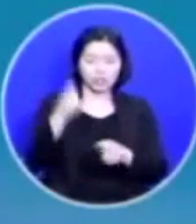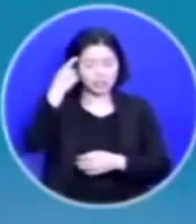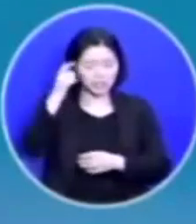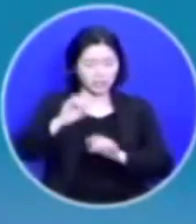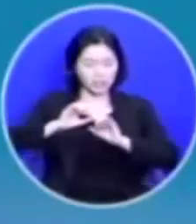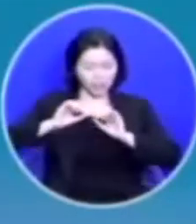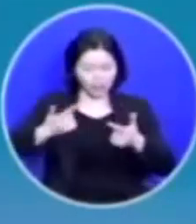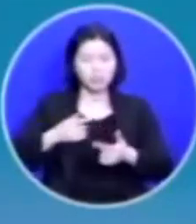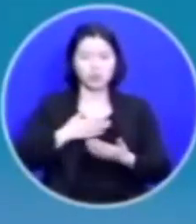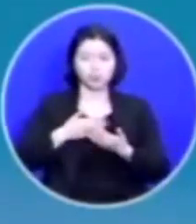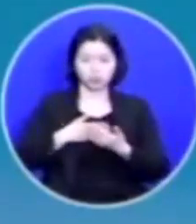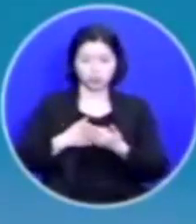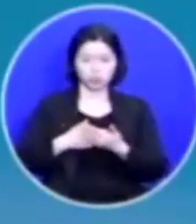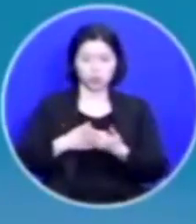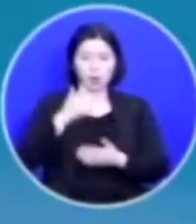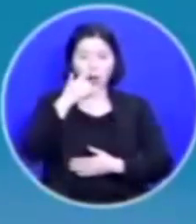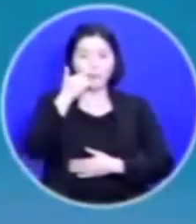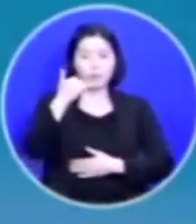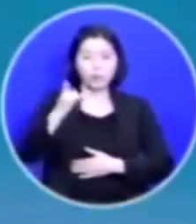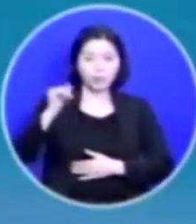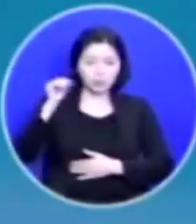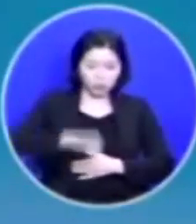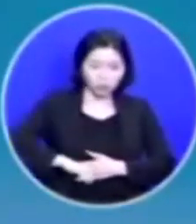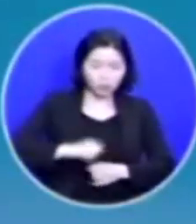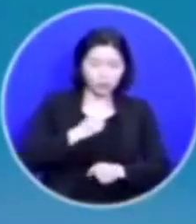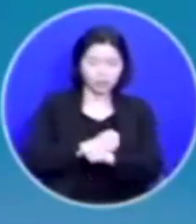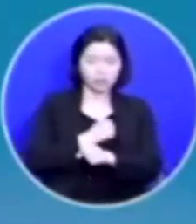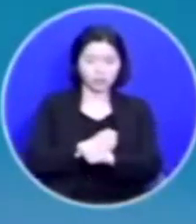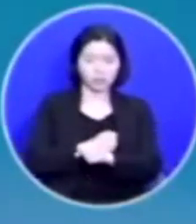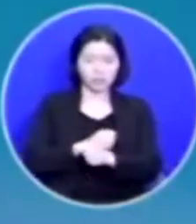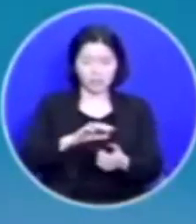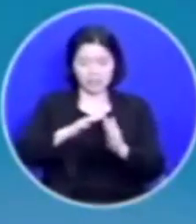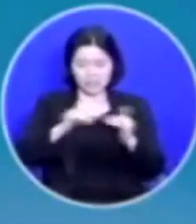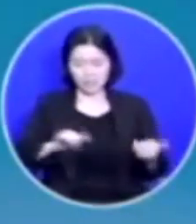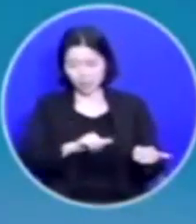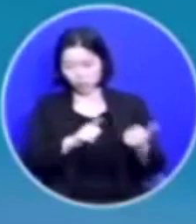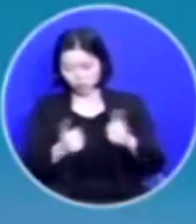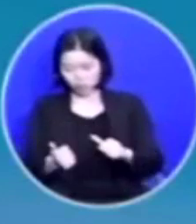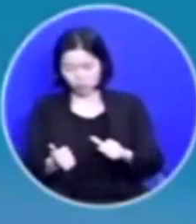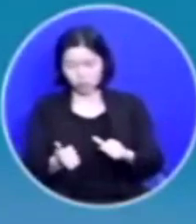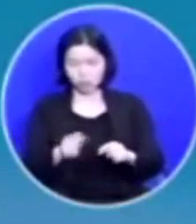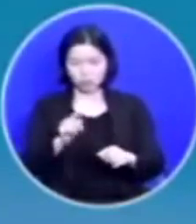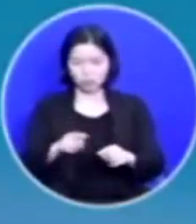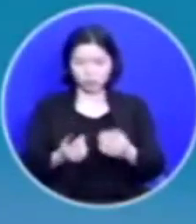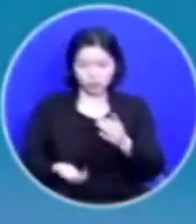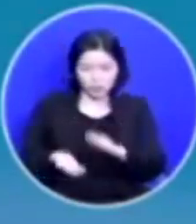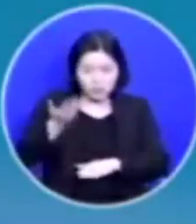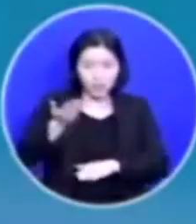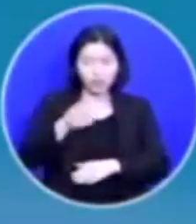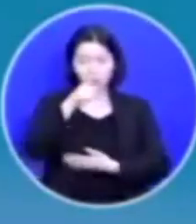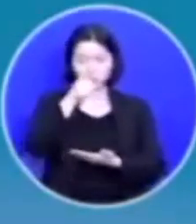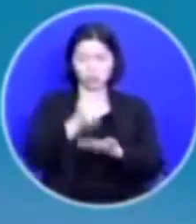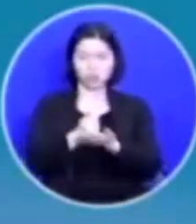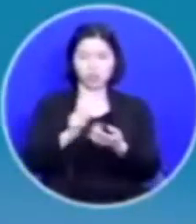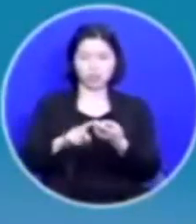부모님을 거역하는 것이 사람 죽이는 것 이상의 무서운 죄다 이런 생각이 없는 거죠